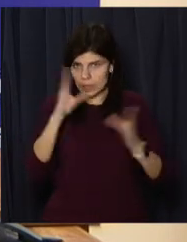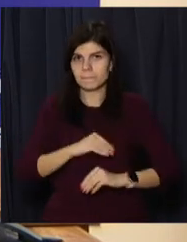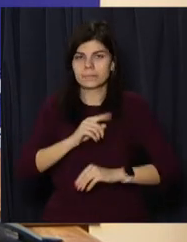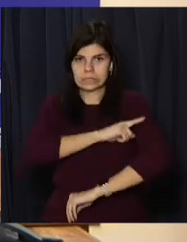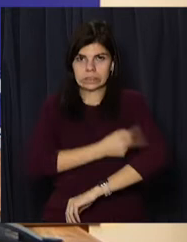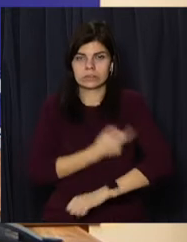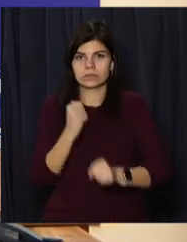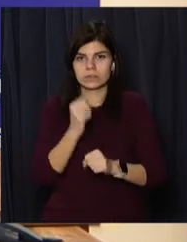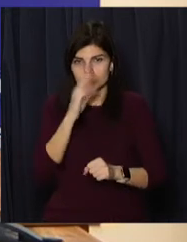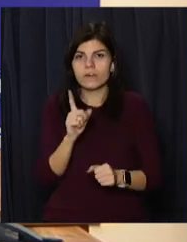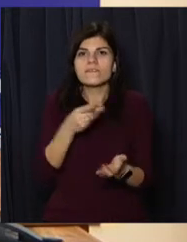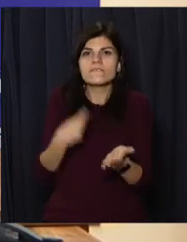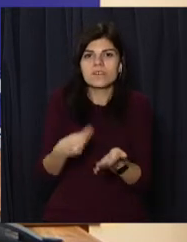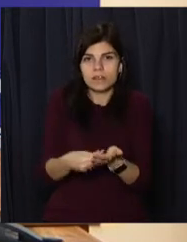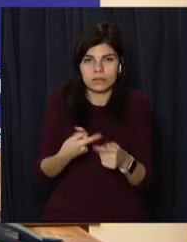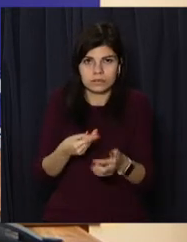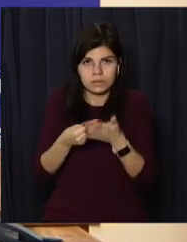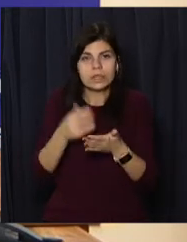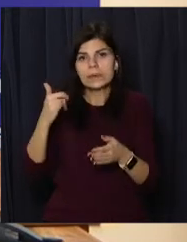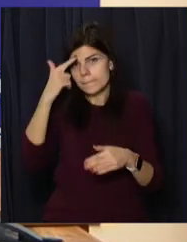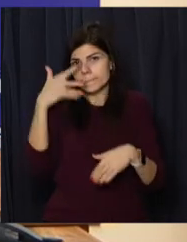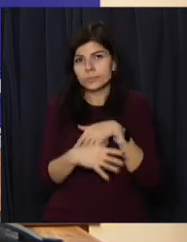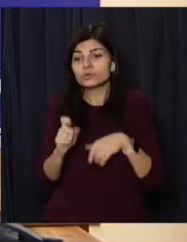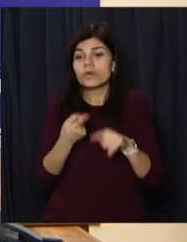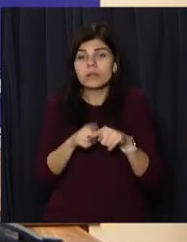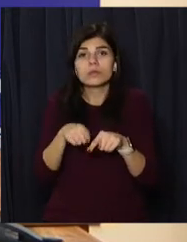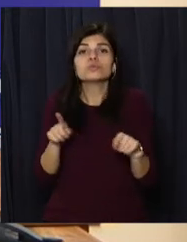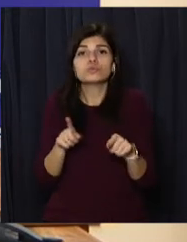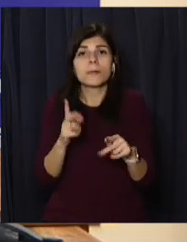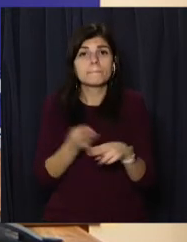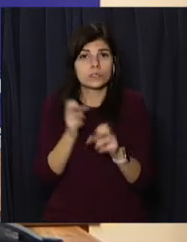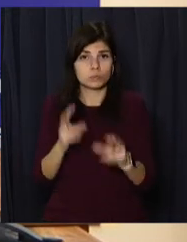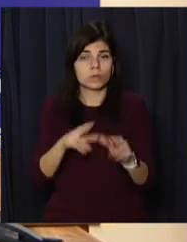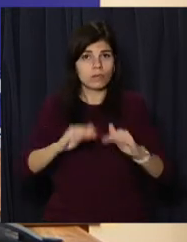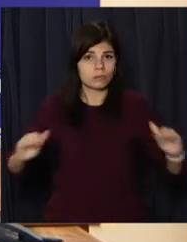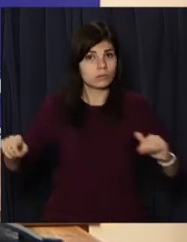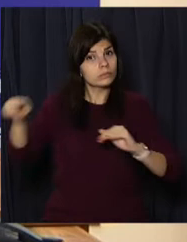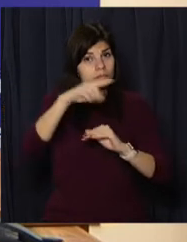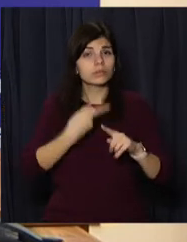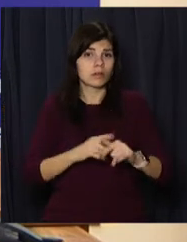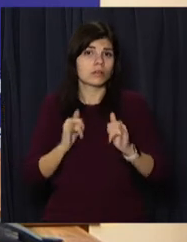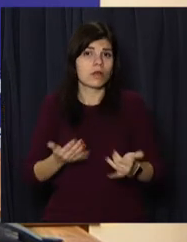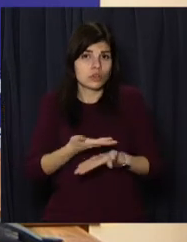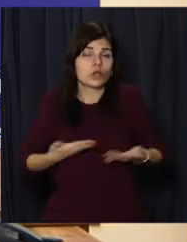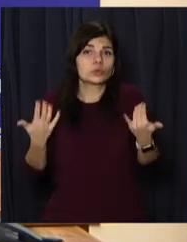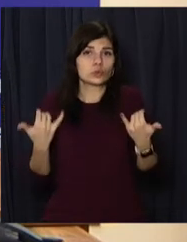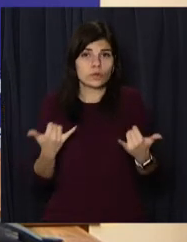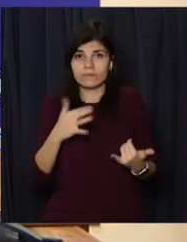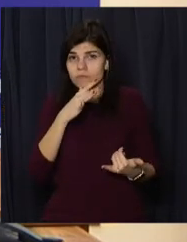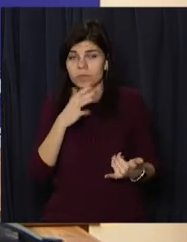що фінансувати цю посаду і розуміти, що за цим буде безпека в освітніх закладах, це для нас на сьогодні